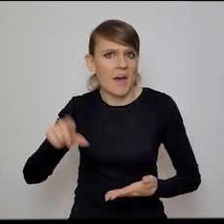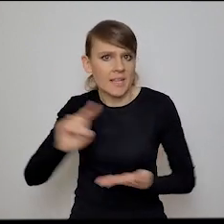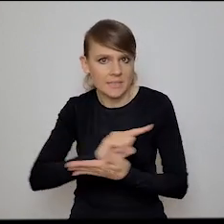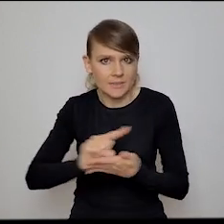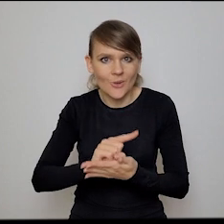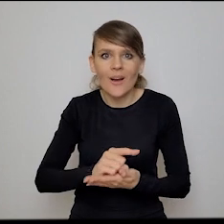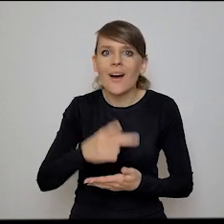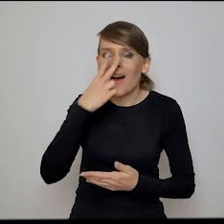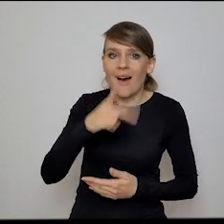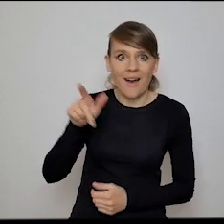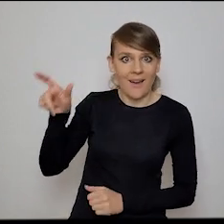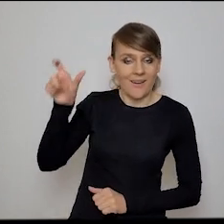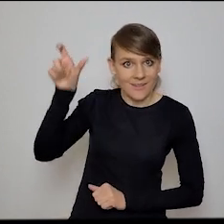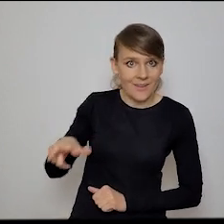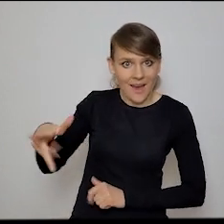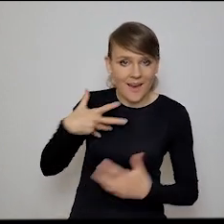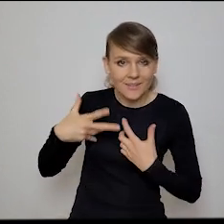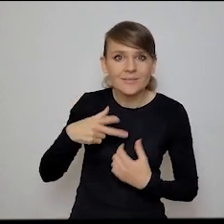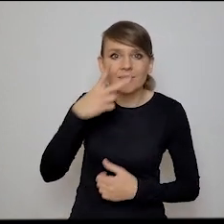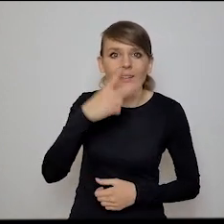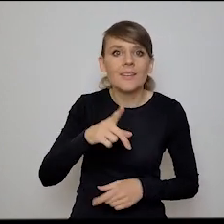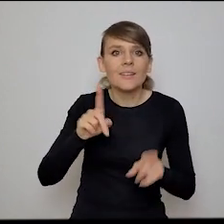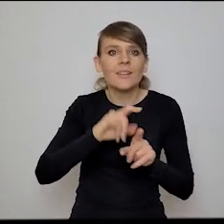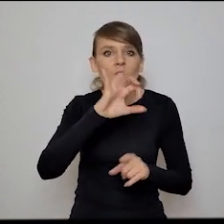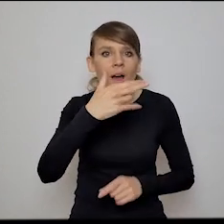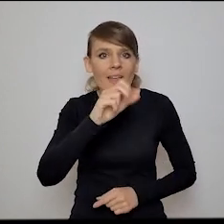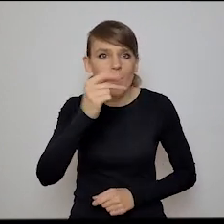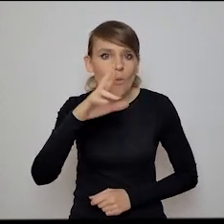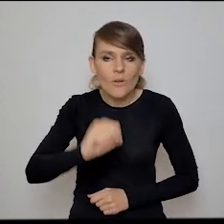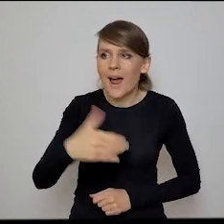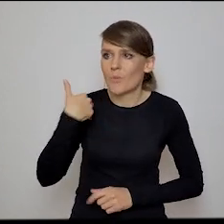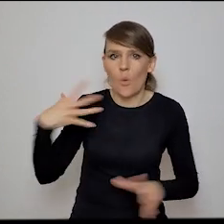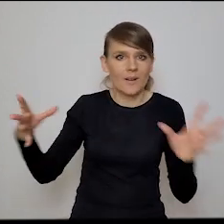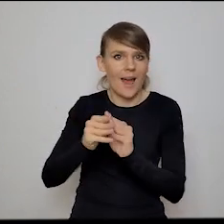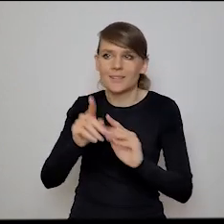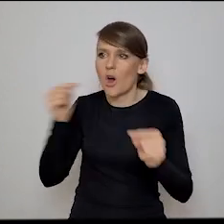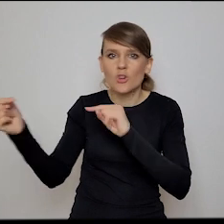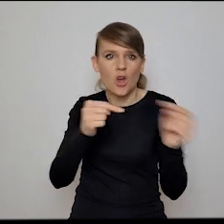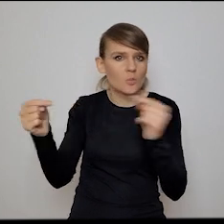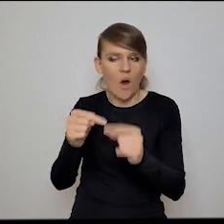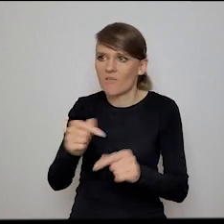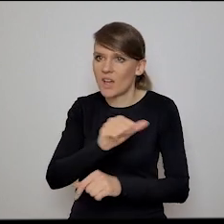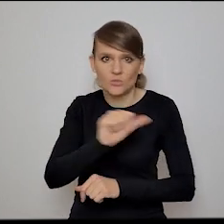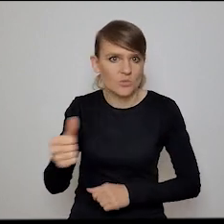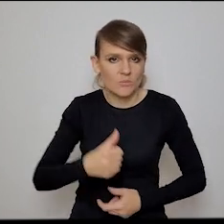Zobaczcie sobie Aytana Shapira, też Joanna Chmura zrobiła z kapitalną rozmowę,